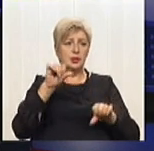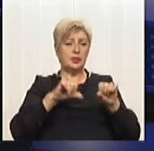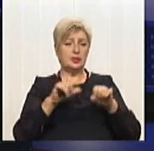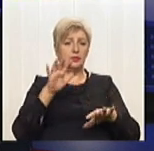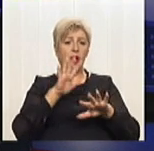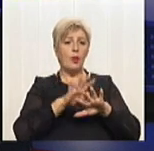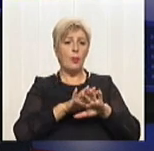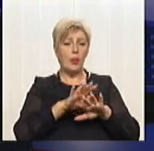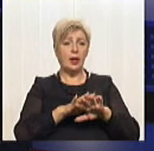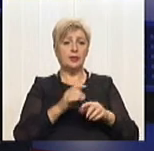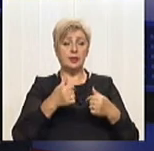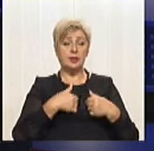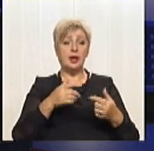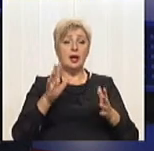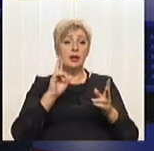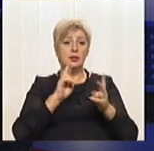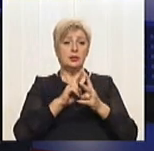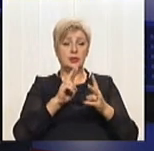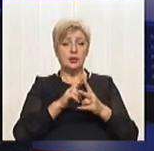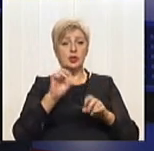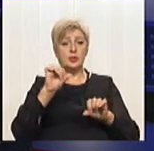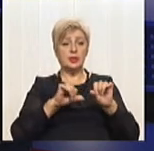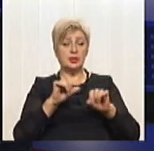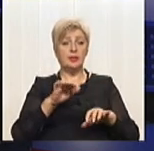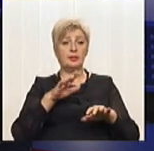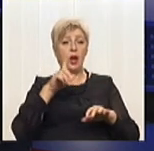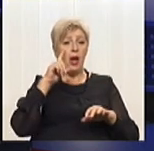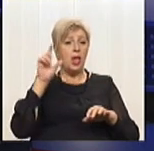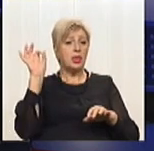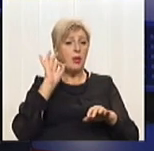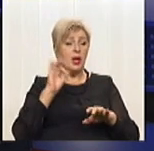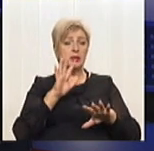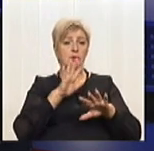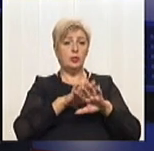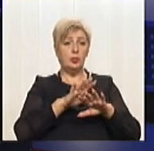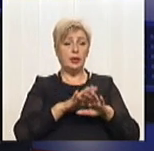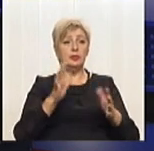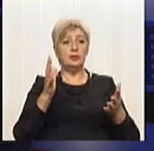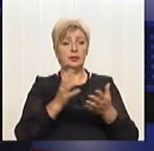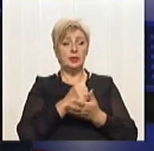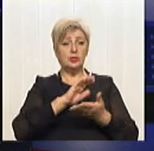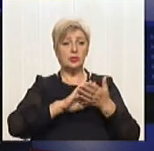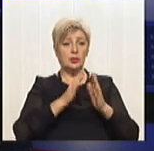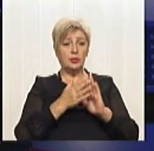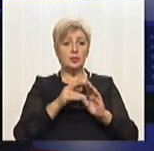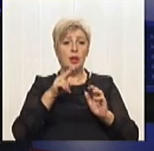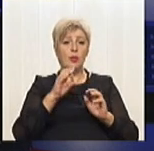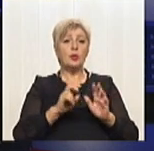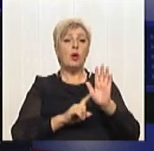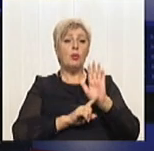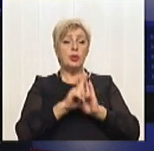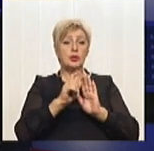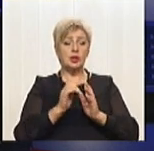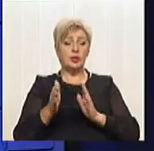я зустрічався з представниками німецького банку КФВ, от саме на форумі, вдалося домовитися з ними про початок